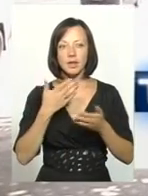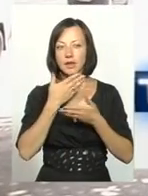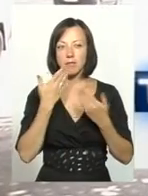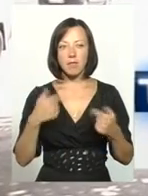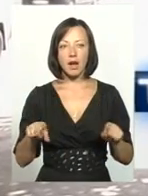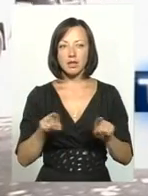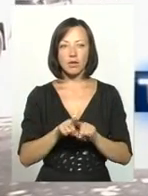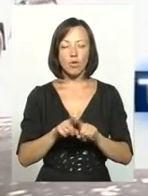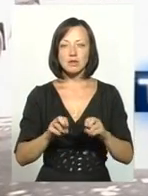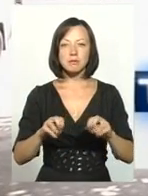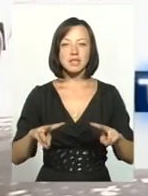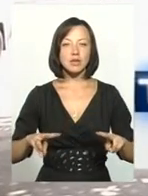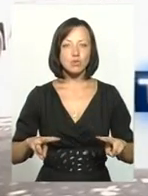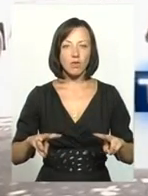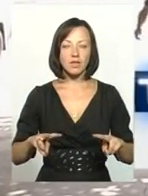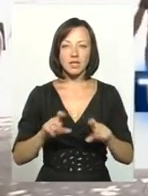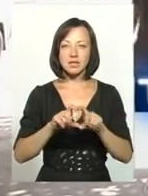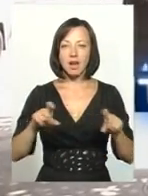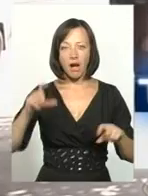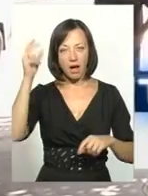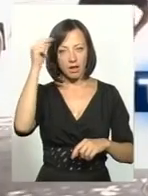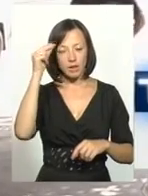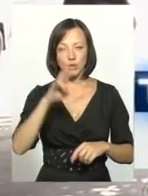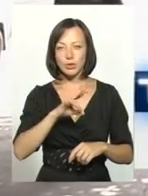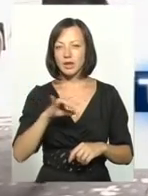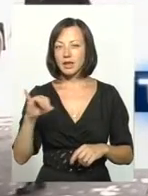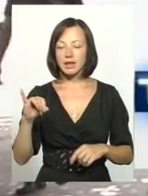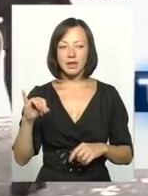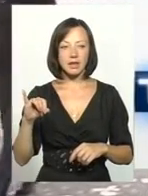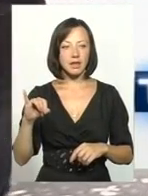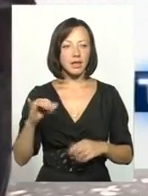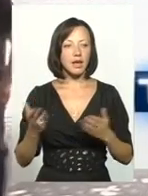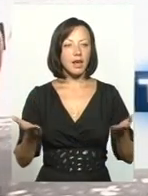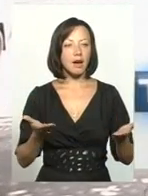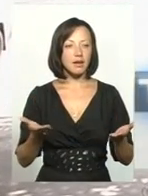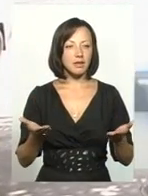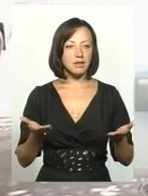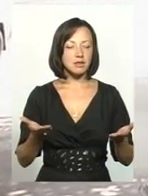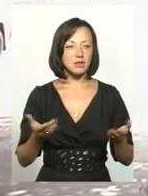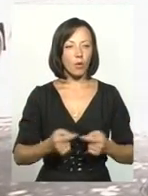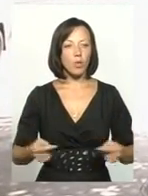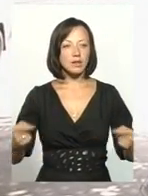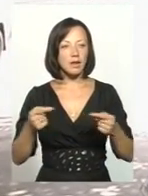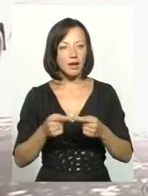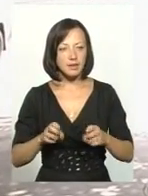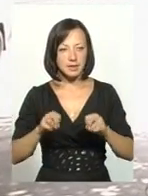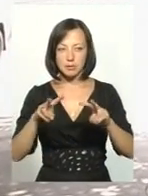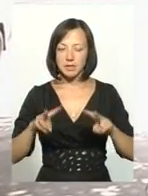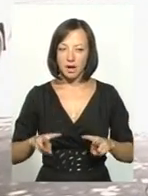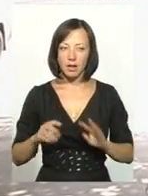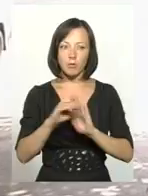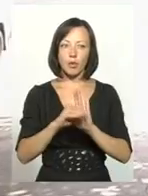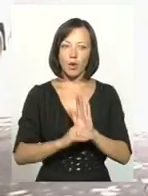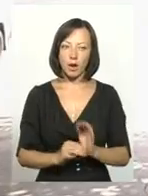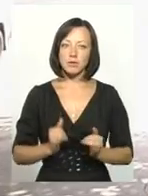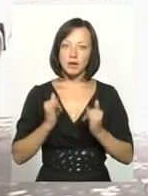такогось спеціалізованої якогось, ні навчального закладу, ні якихось таких конкретних, спеціальних програм, для